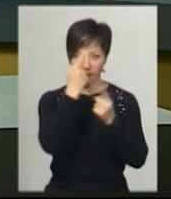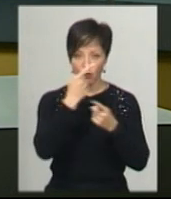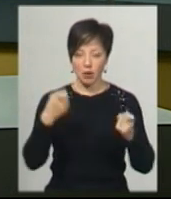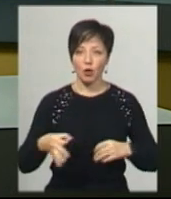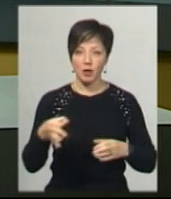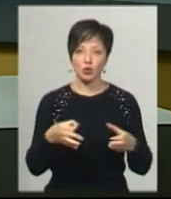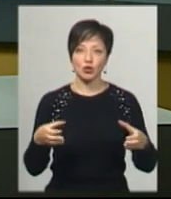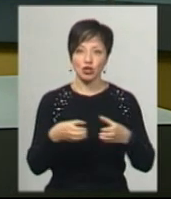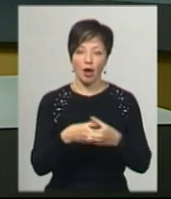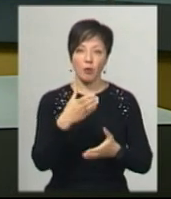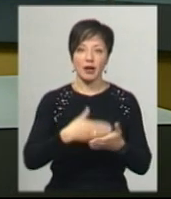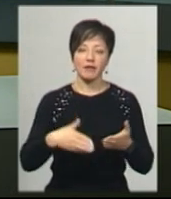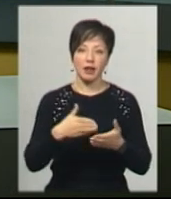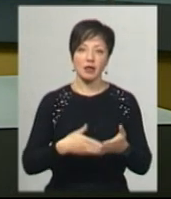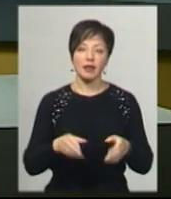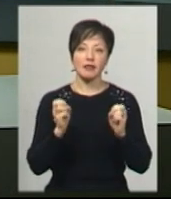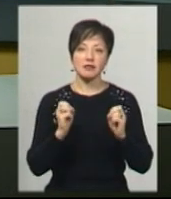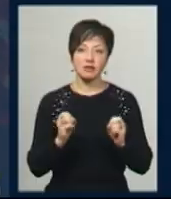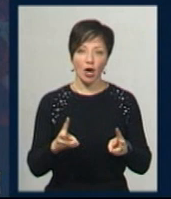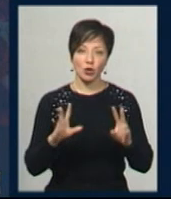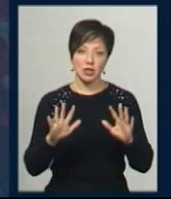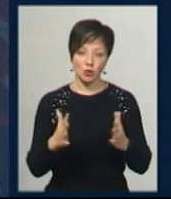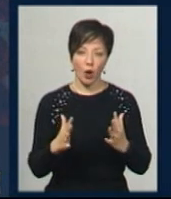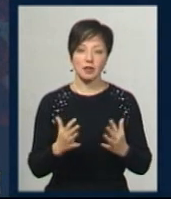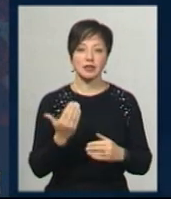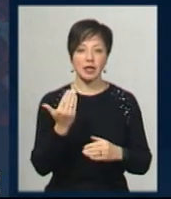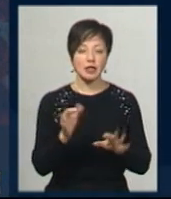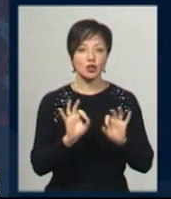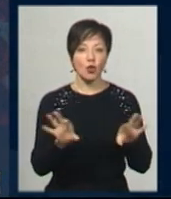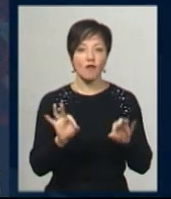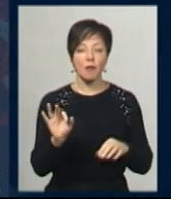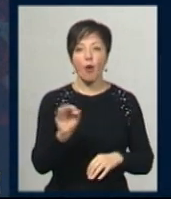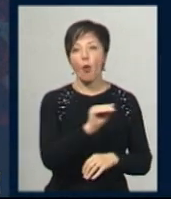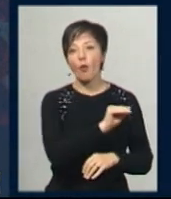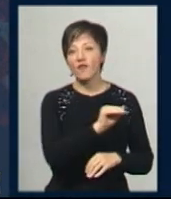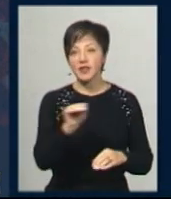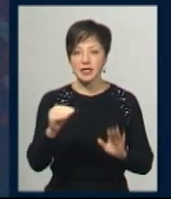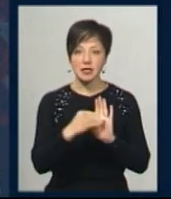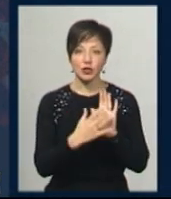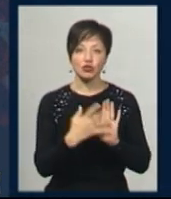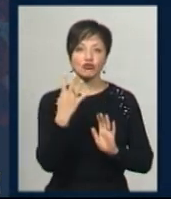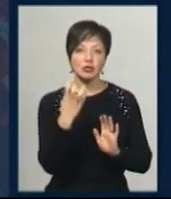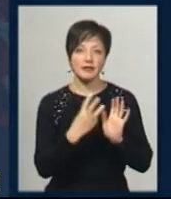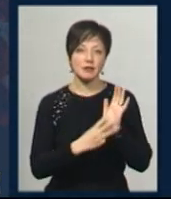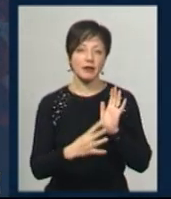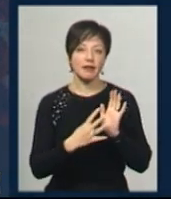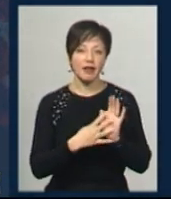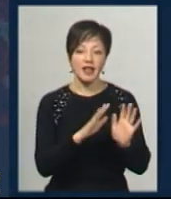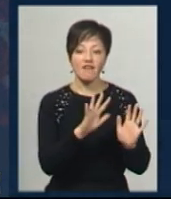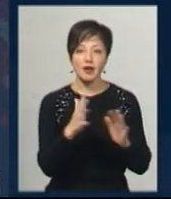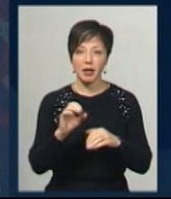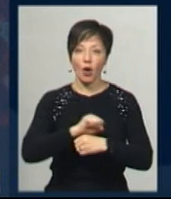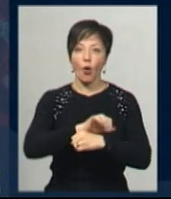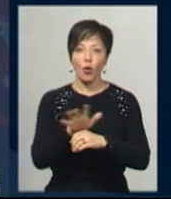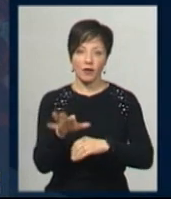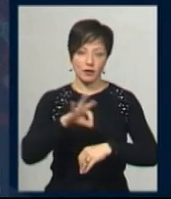обласного штабу з ліквідації надзвичайної ситуації. За її словами, в області офіційно зареєстрованих 489 випадків на